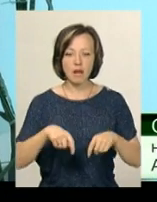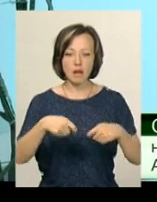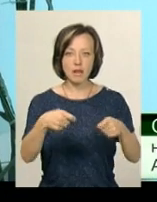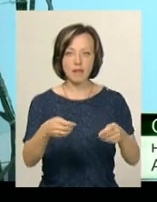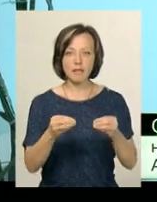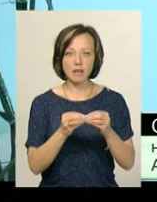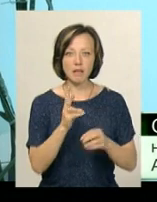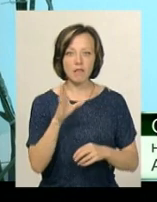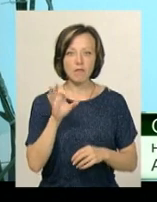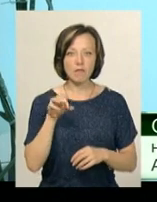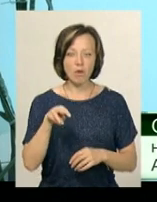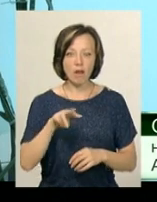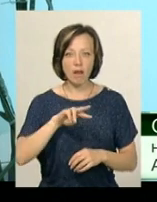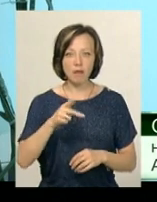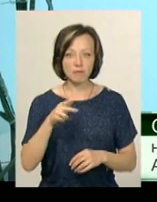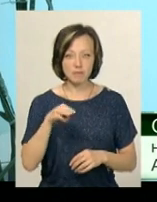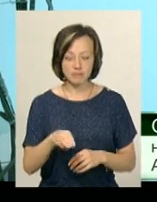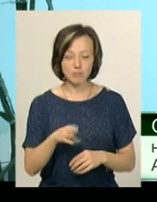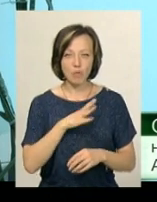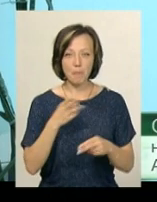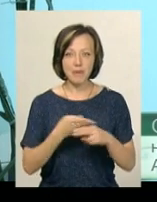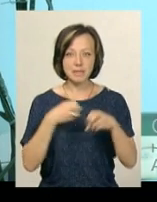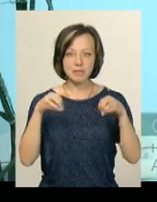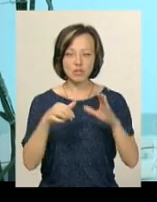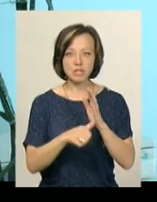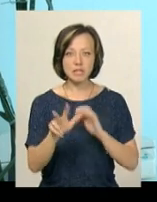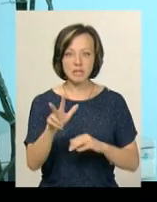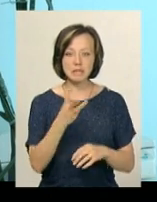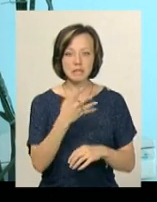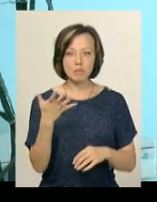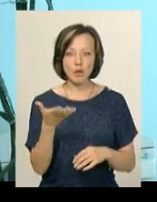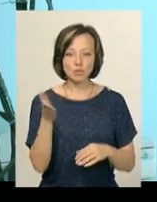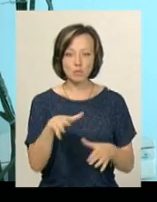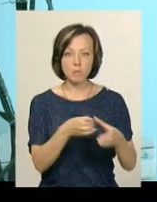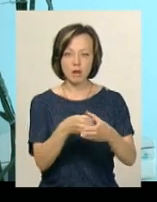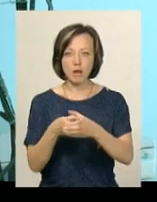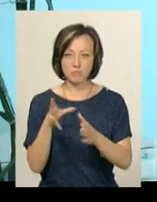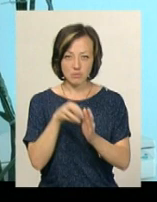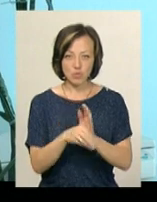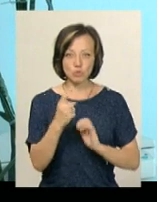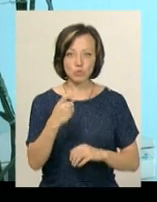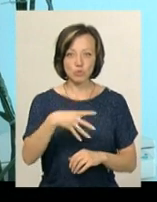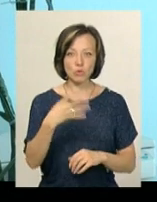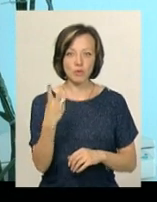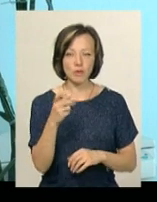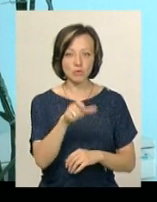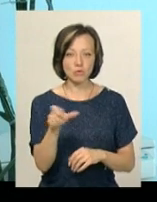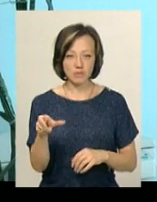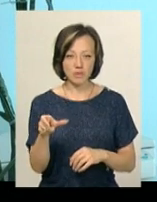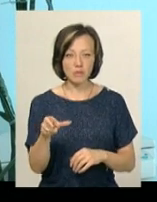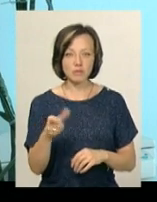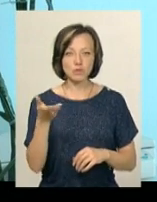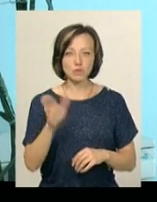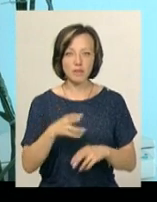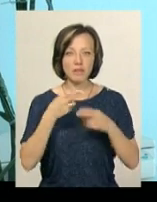населений пункт був знеструмлений. Було задіяно у нас 35 бригад, 142 чоловіка, 42